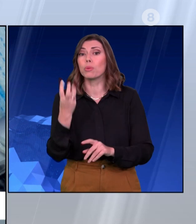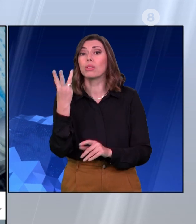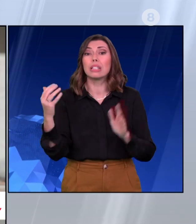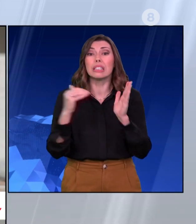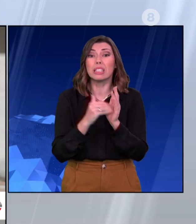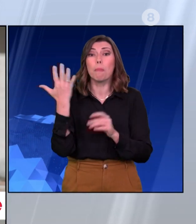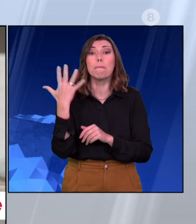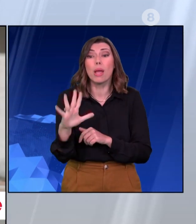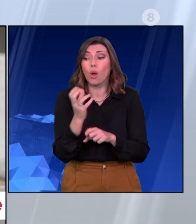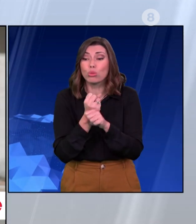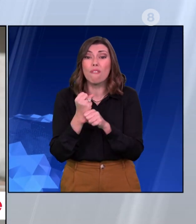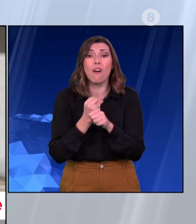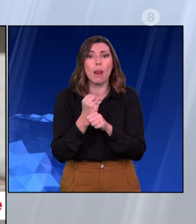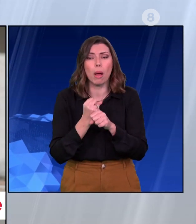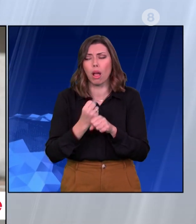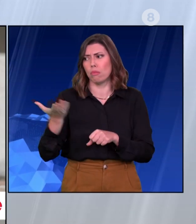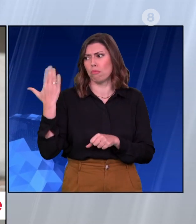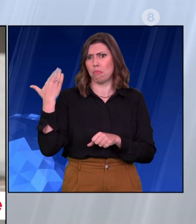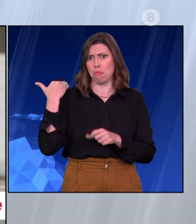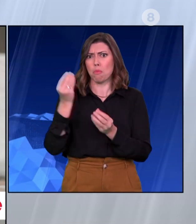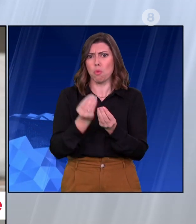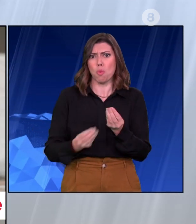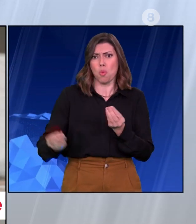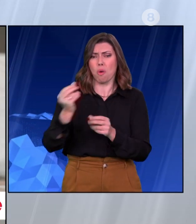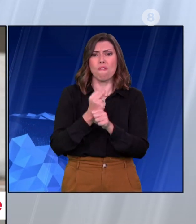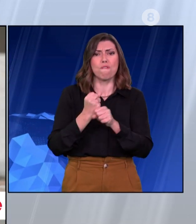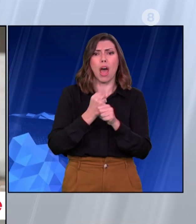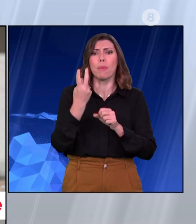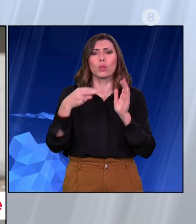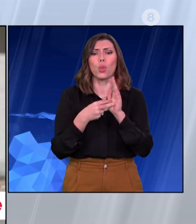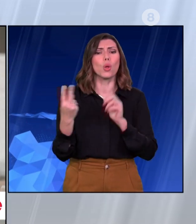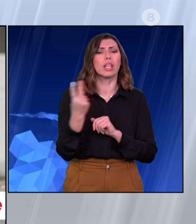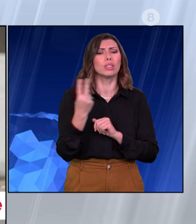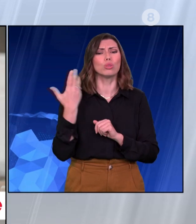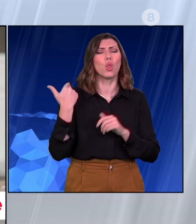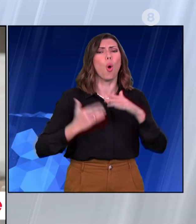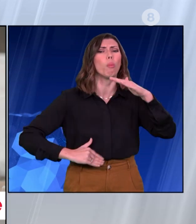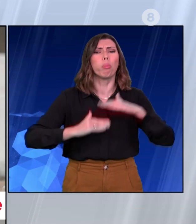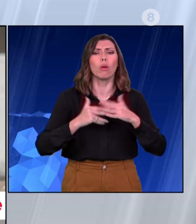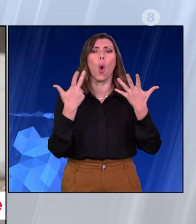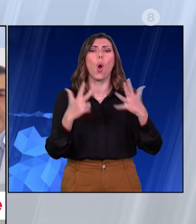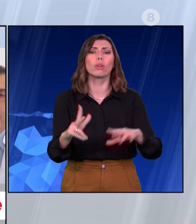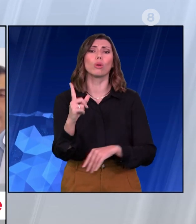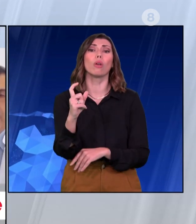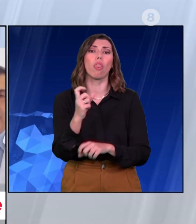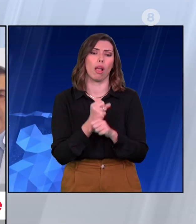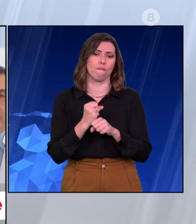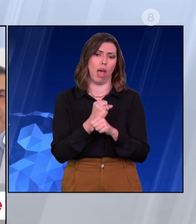φάρμακα, όταν η μεγαλύτερη ποσότητα αντιδικό που χορηγήθηκε το 2022 σαν 24 ώρα δεν ξεπερνούσε τα 810 σκευάσματα.